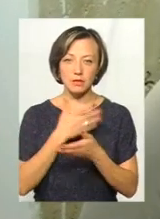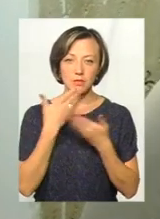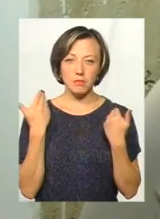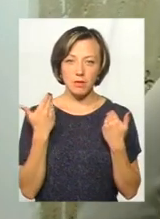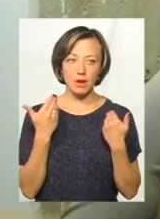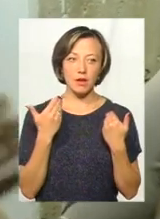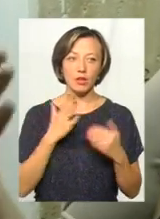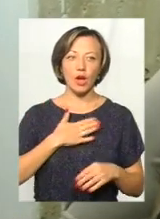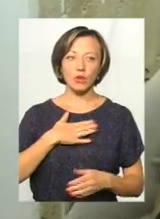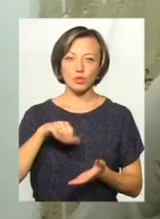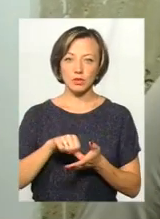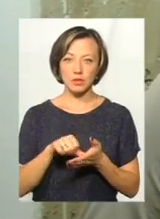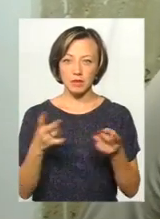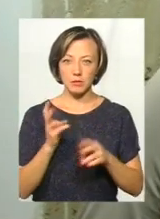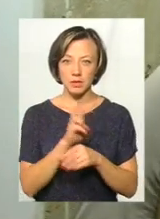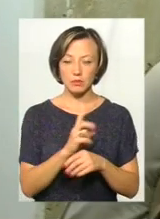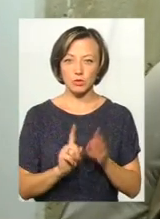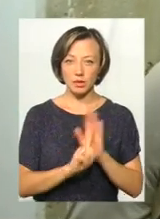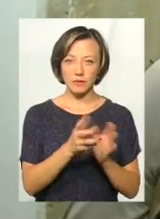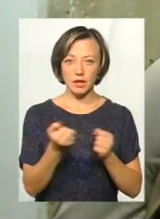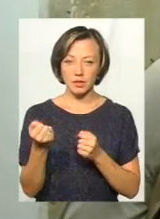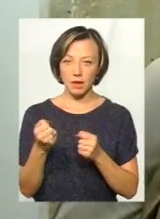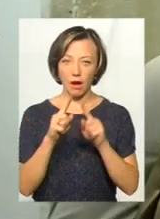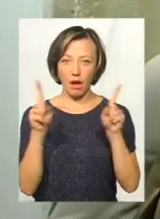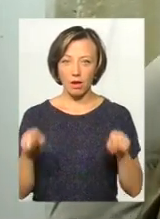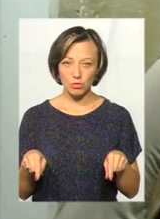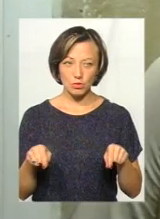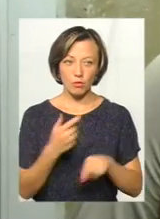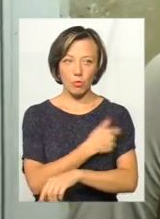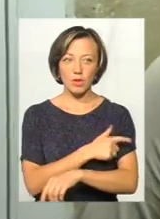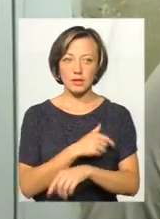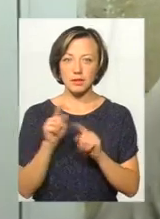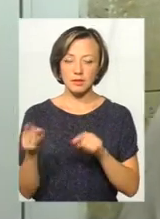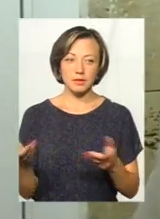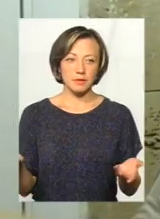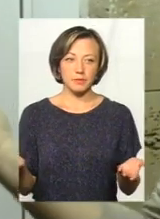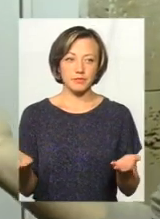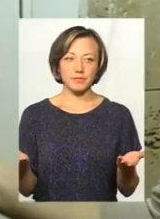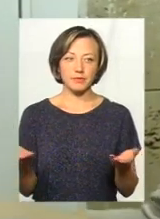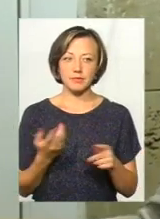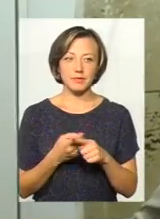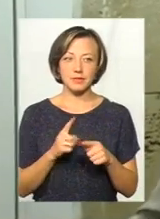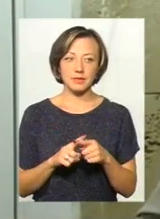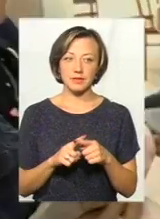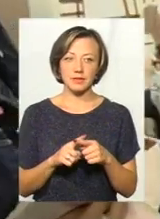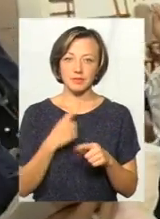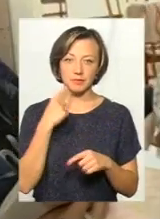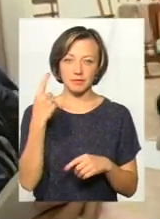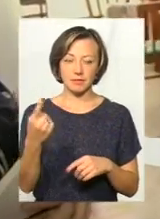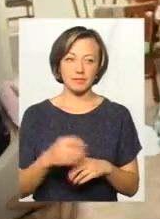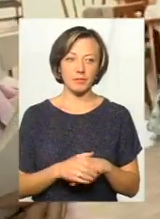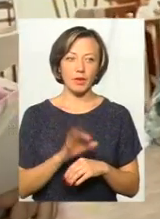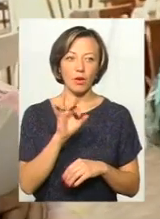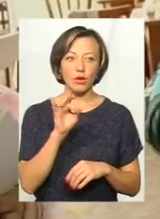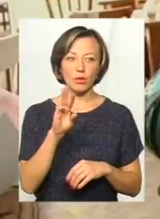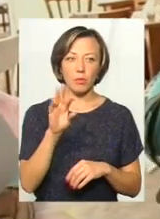Міхайлової нашої треба йти спочатку взяти карточку в поліклініці, це не через дорогу. Ортопед,